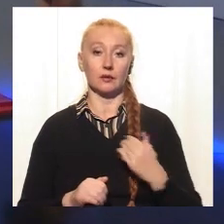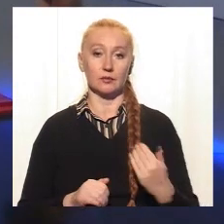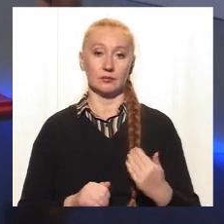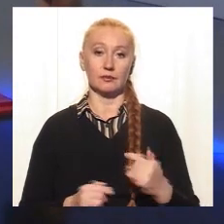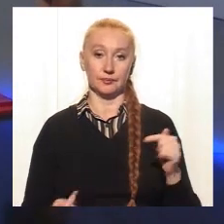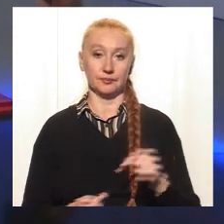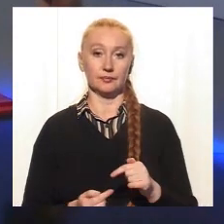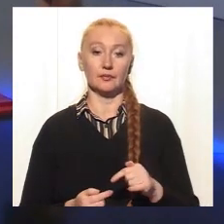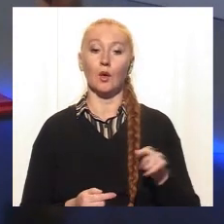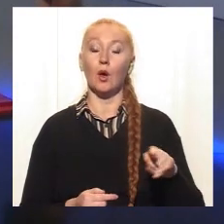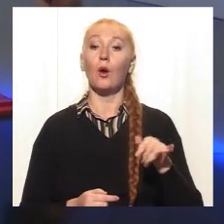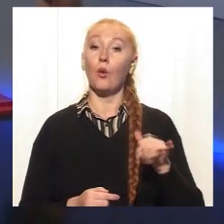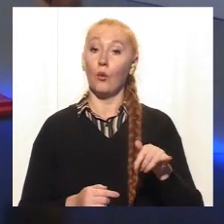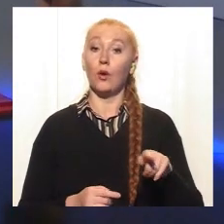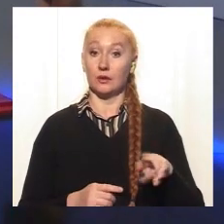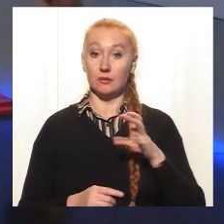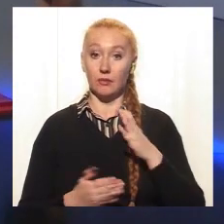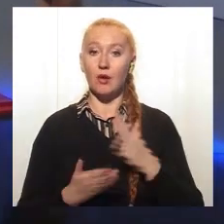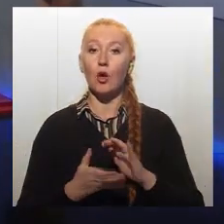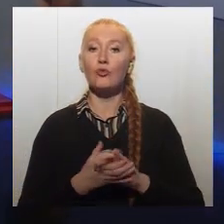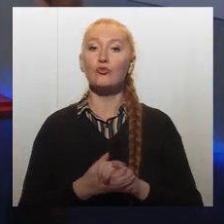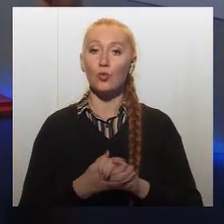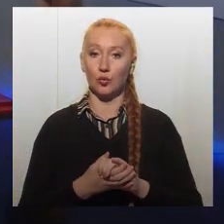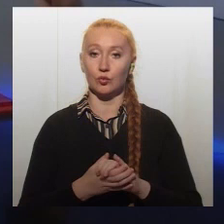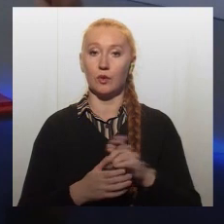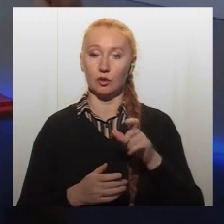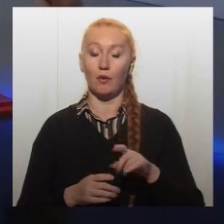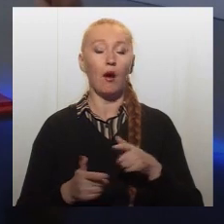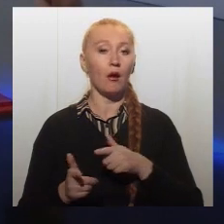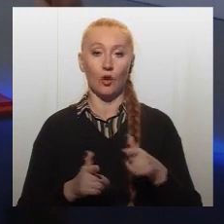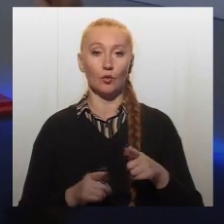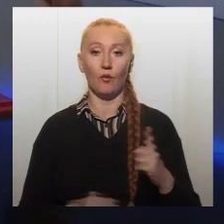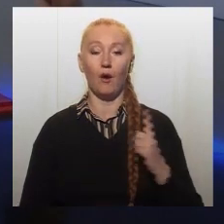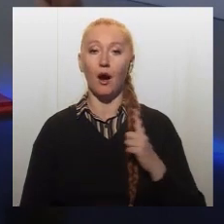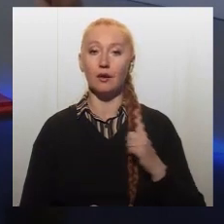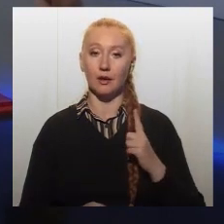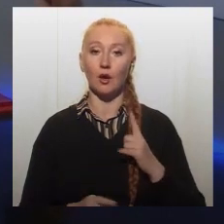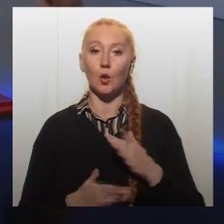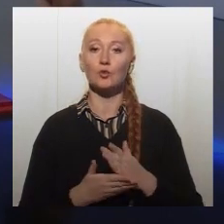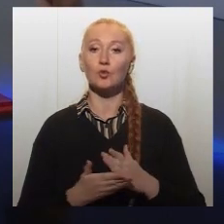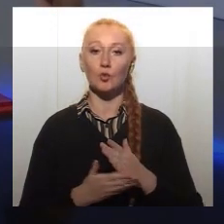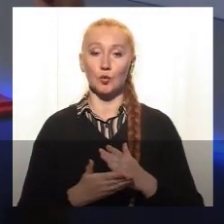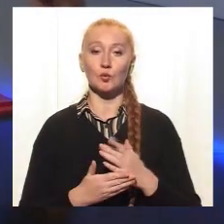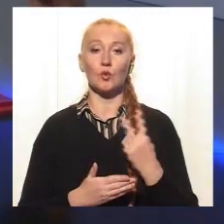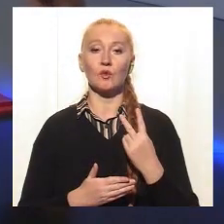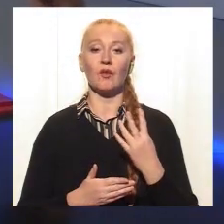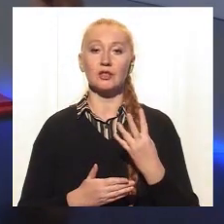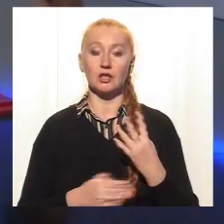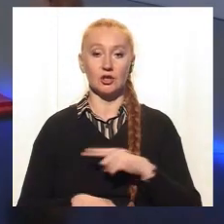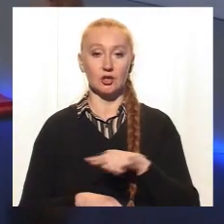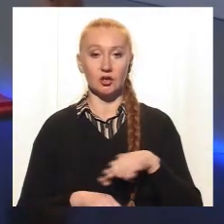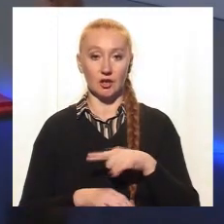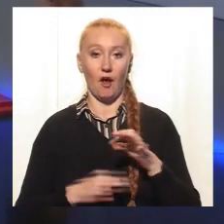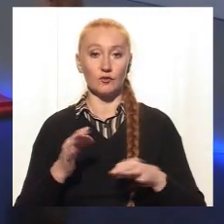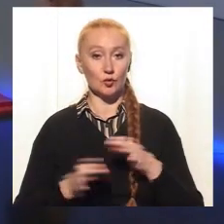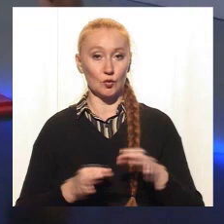собаки, у которых в крові дружба з чоловіком. Але ці собаки готові охоронять, нести свою службу 24 часа в сутки.